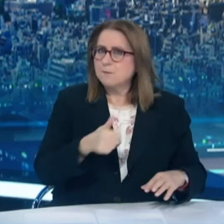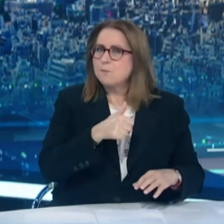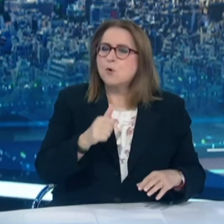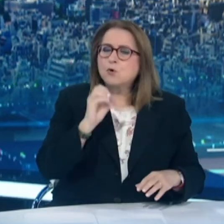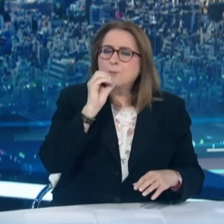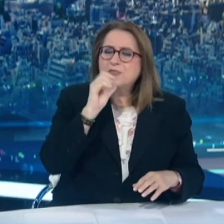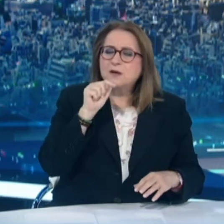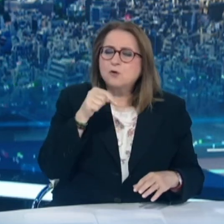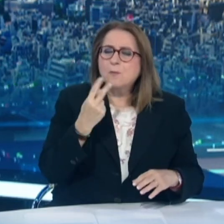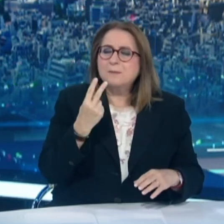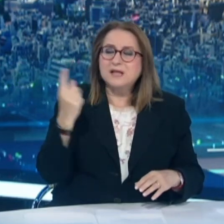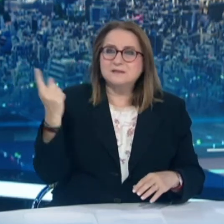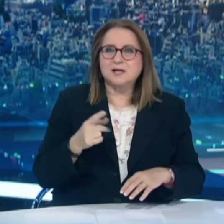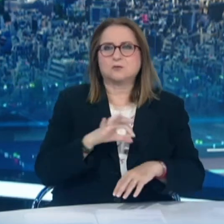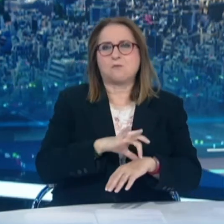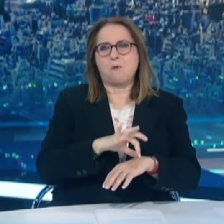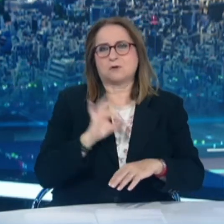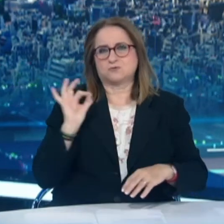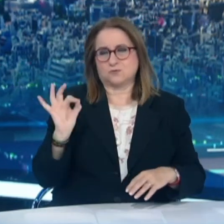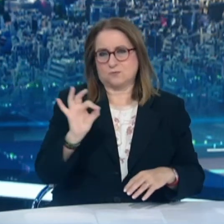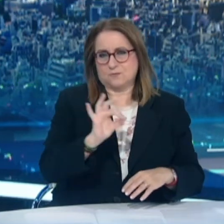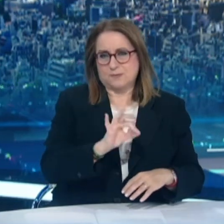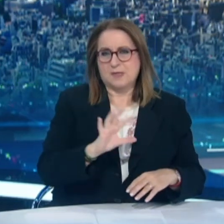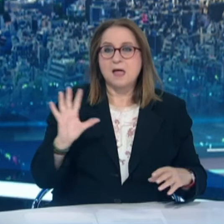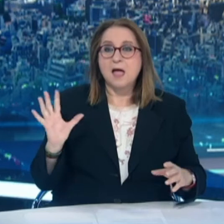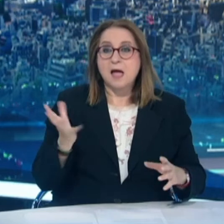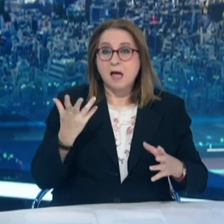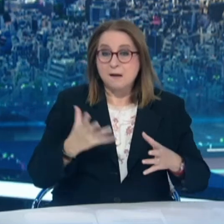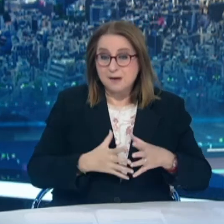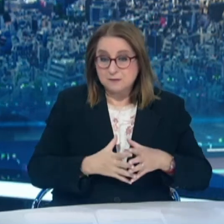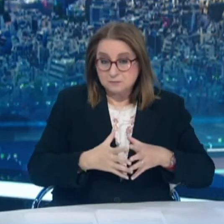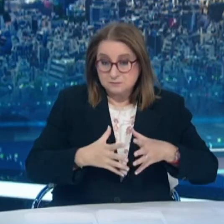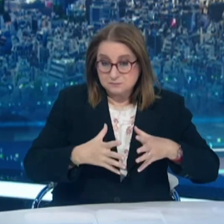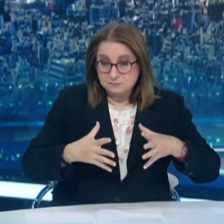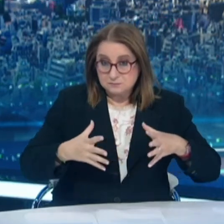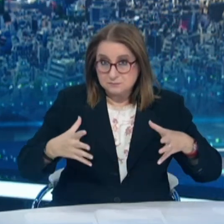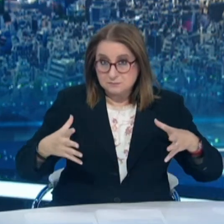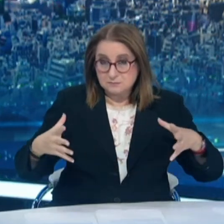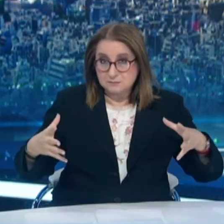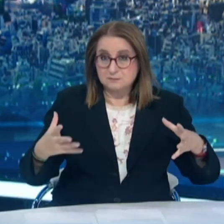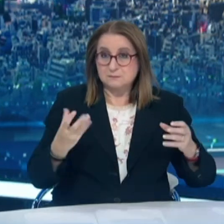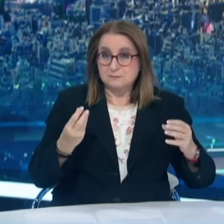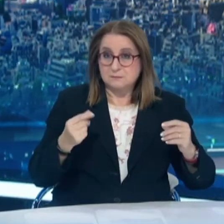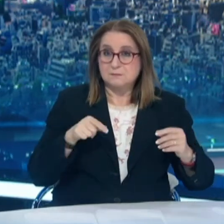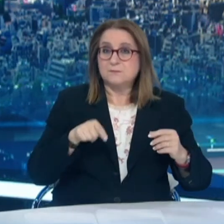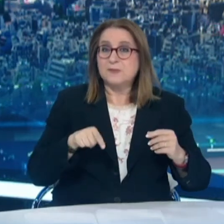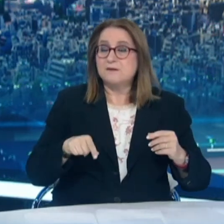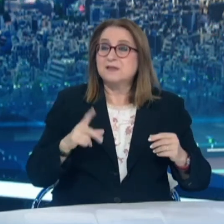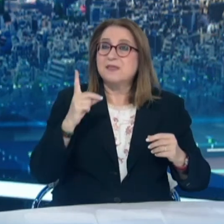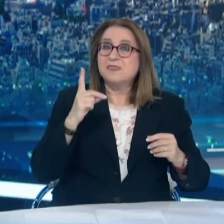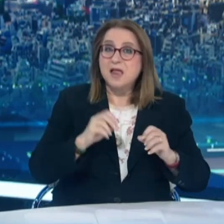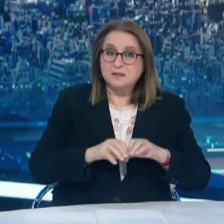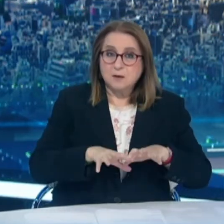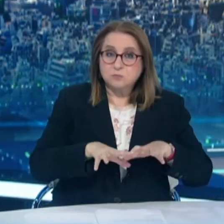εμβολιασμένων στον πληθυσμό και ενώ ταυτόχρονα επιβαρύνται το επιπτυμιολογικό φορτίο και η πιο μεταδοτική μετάλλαξη δέλετε